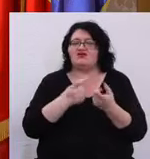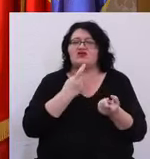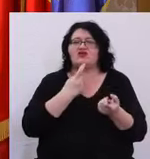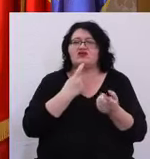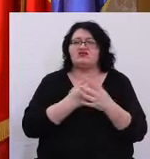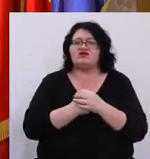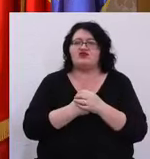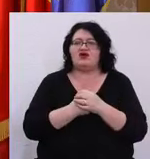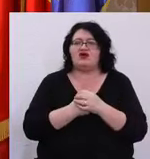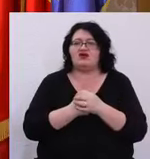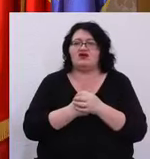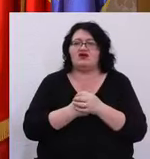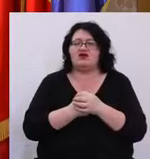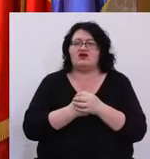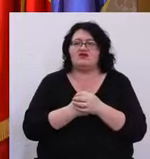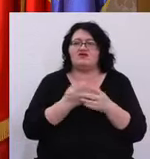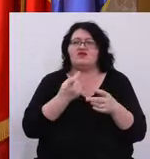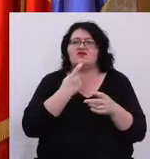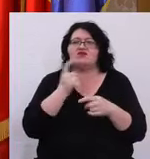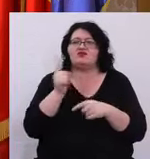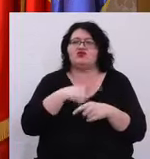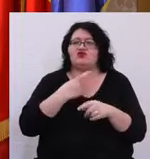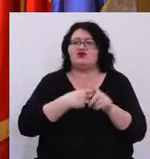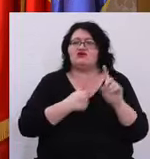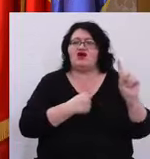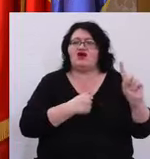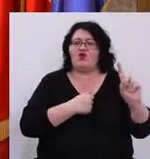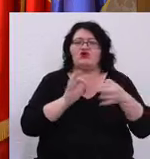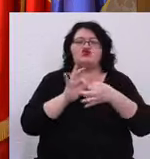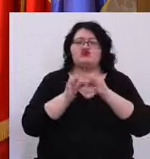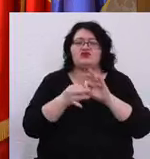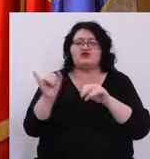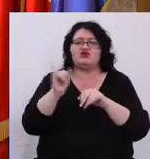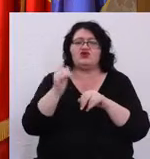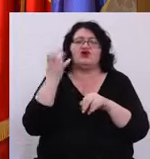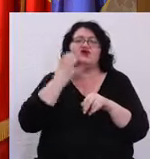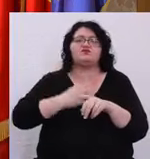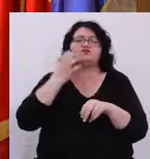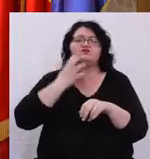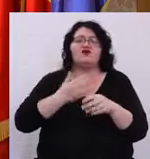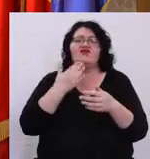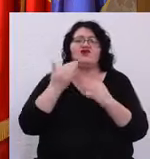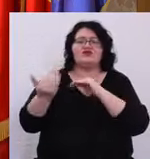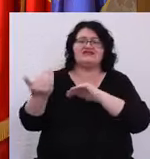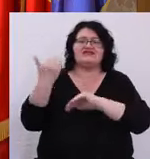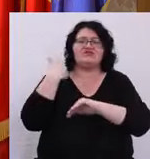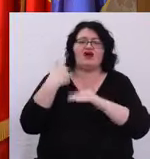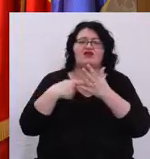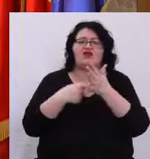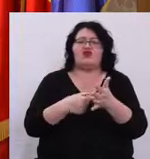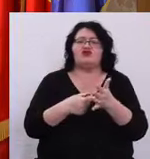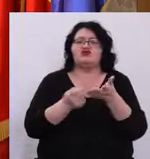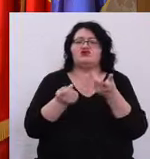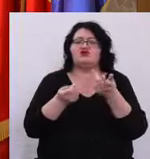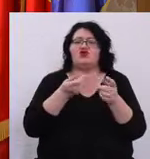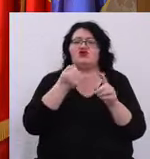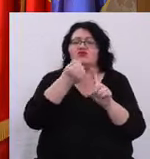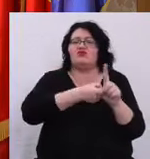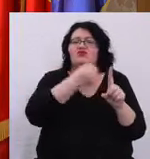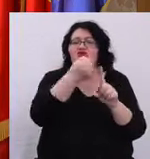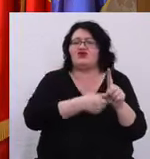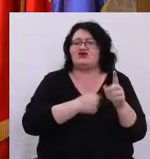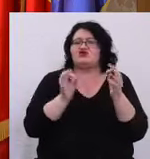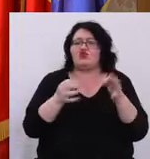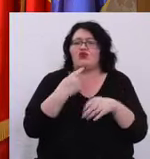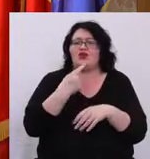Timișoara nu este a lor Adică a celor extremiști care stau în spatele acestor proteste Și